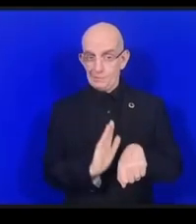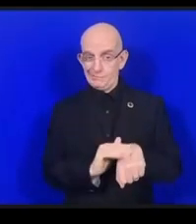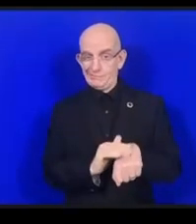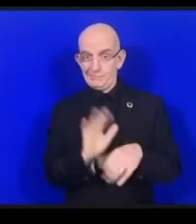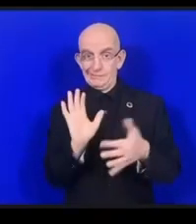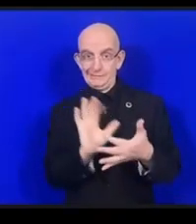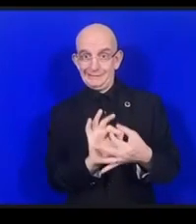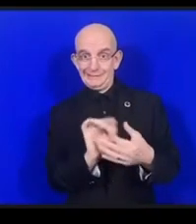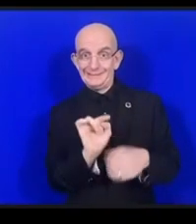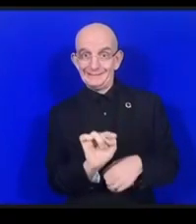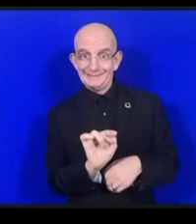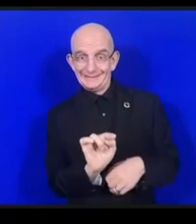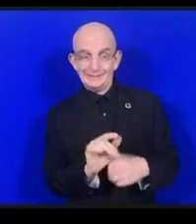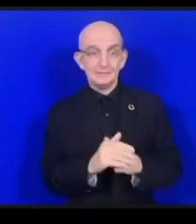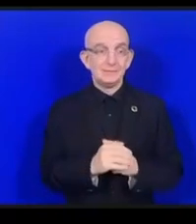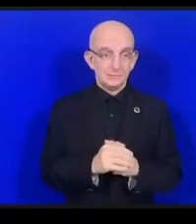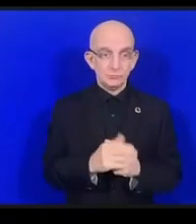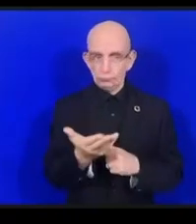30秒で